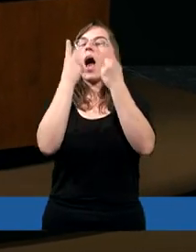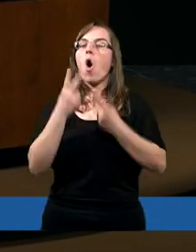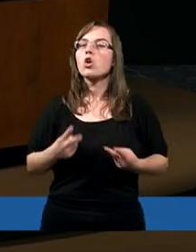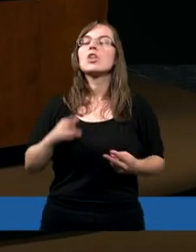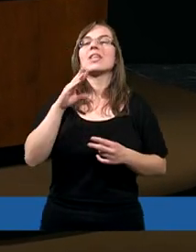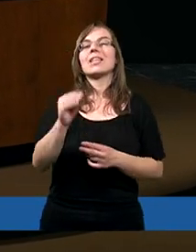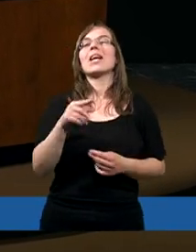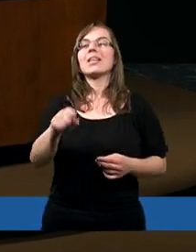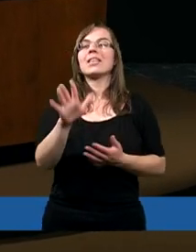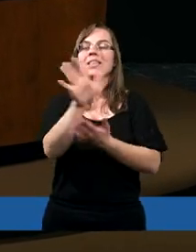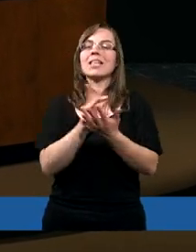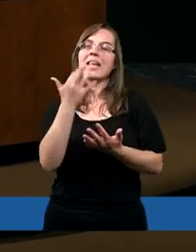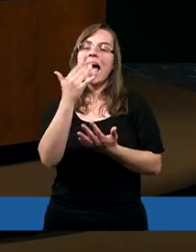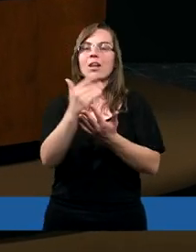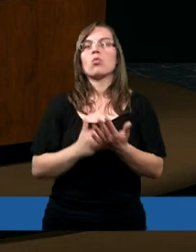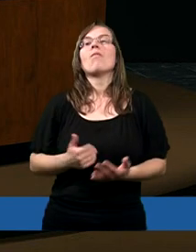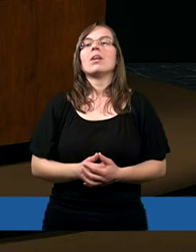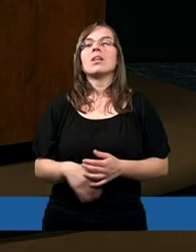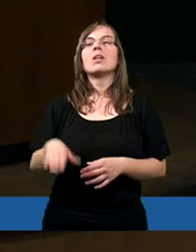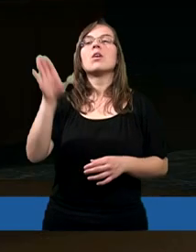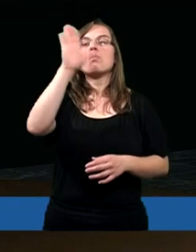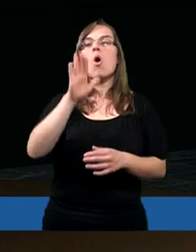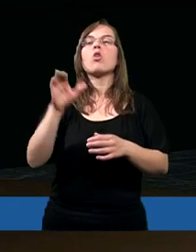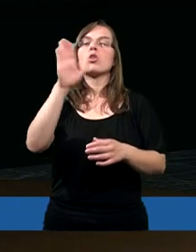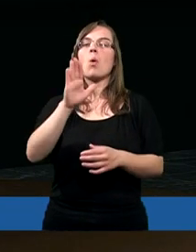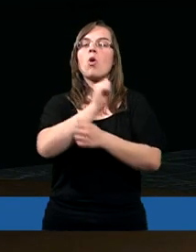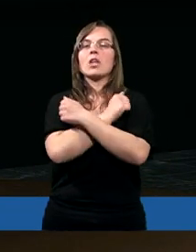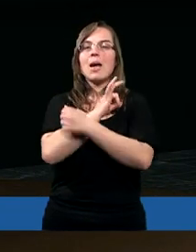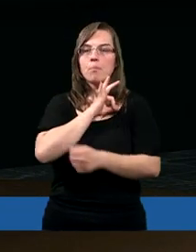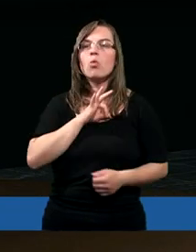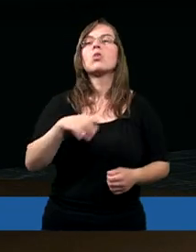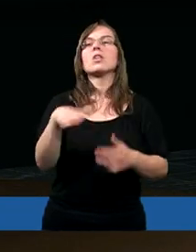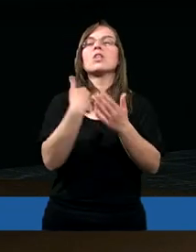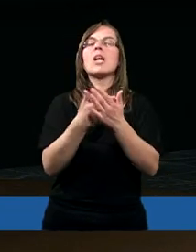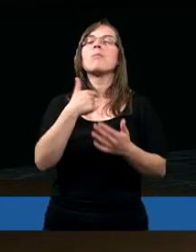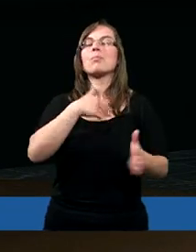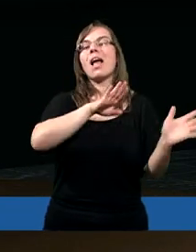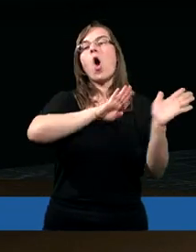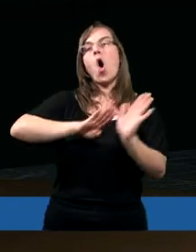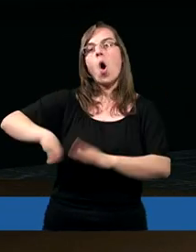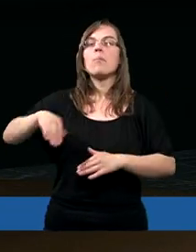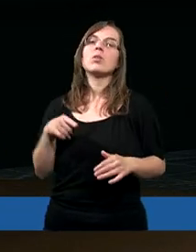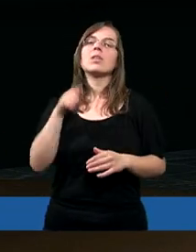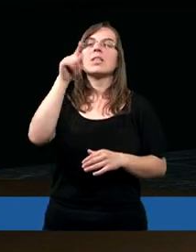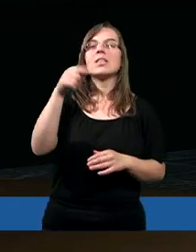odczytanie kilku tekstów. Boże mój, Boże mój, czemuś mnie opuścił. Czemuś tak